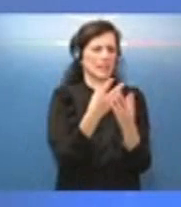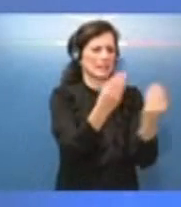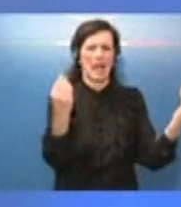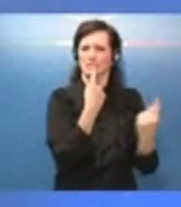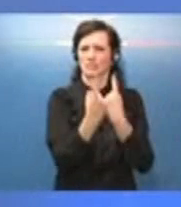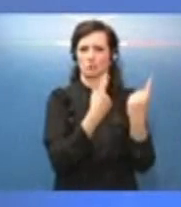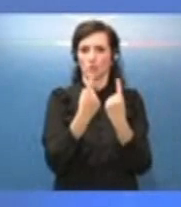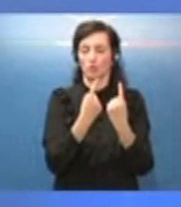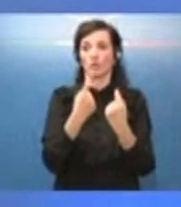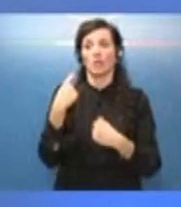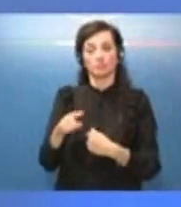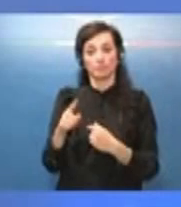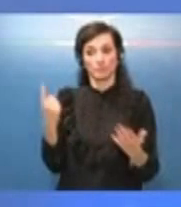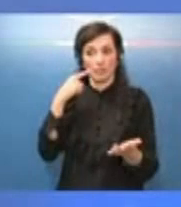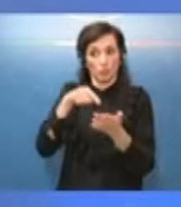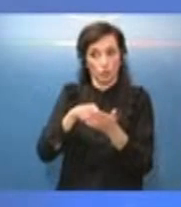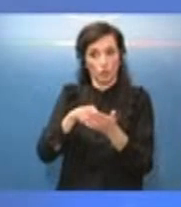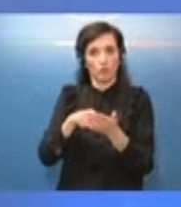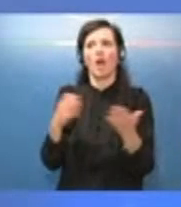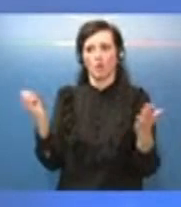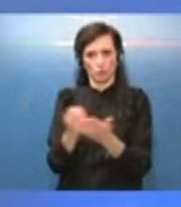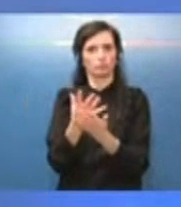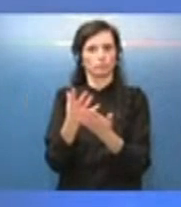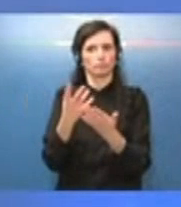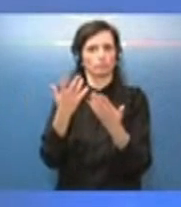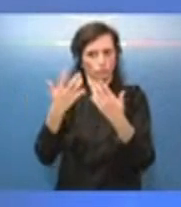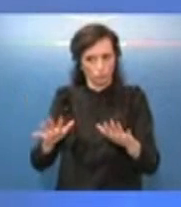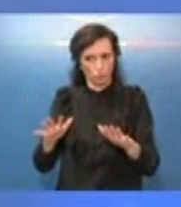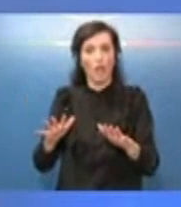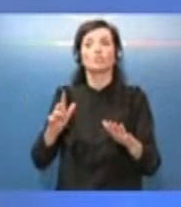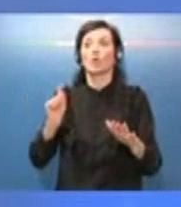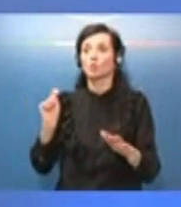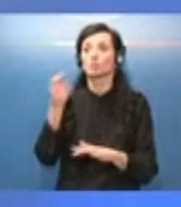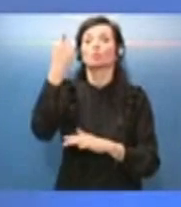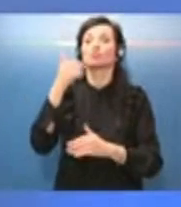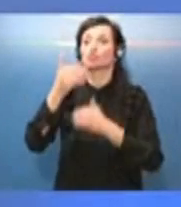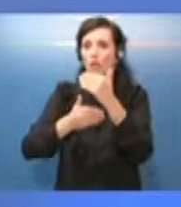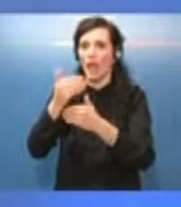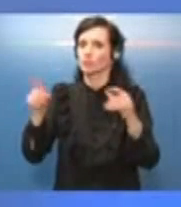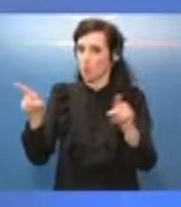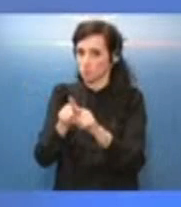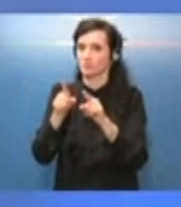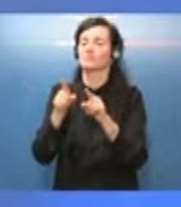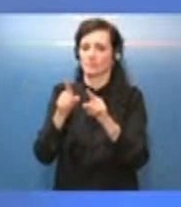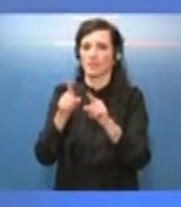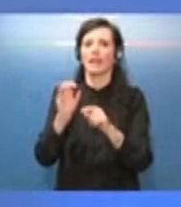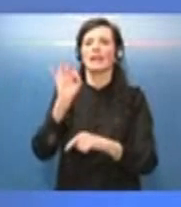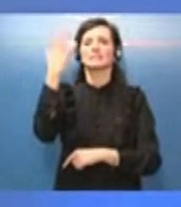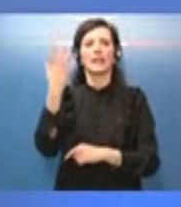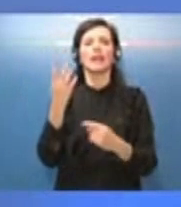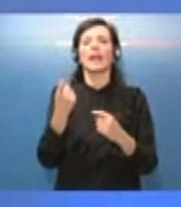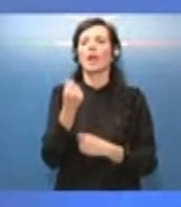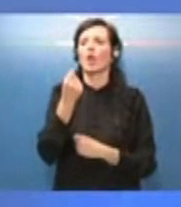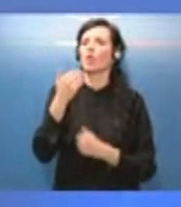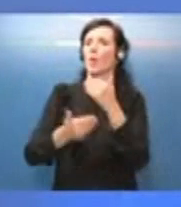successo. Se questa iniziativa ha successo e l'economia continua a funzionare bene, e i bar, e i ristoranti,